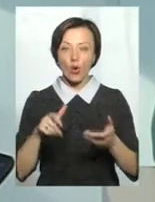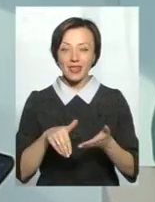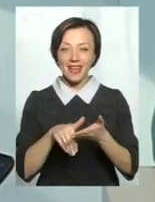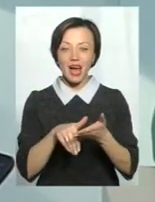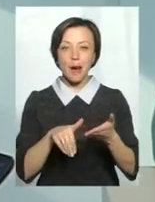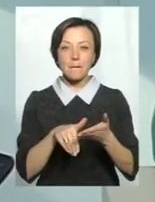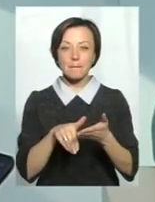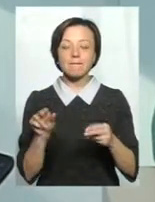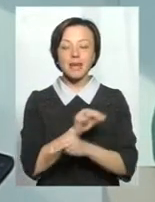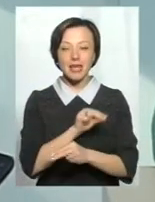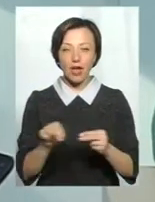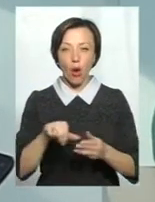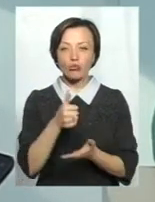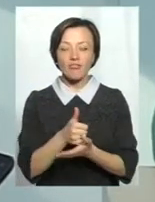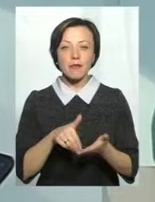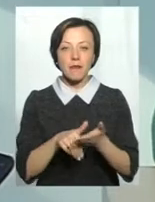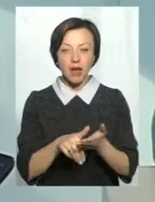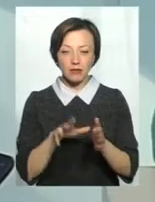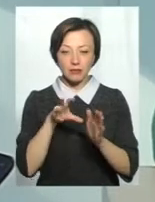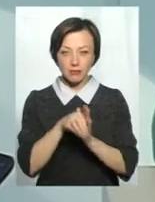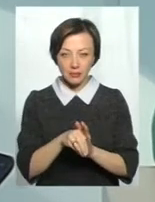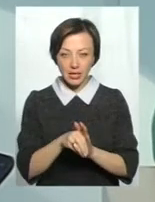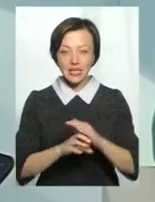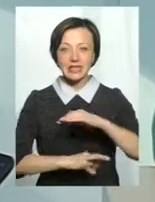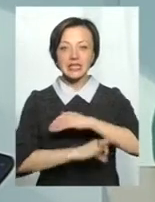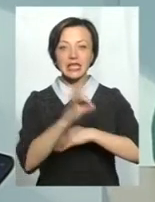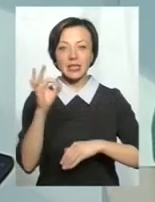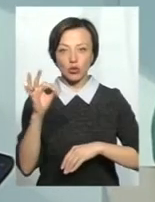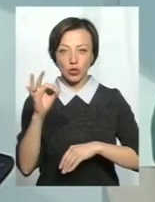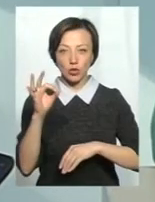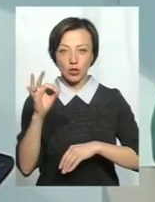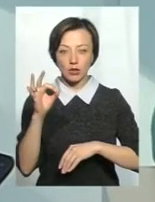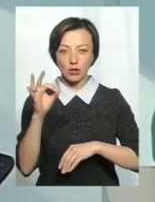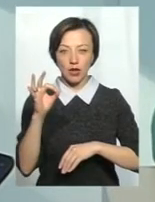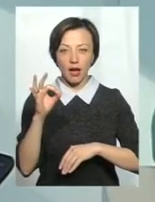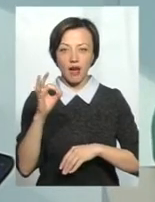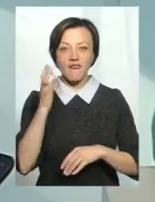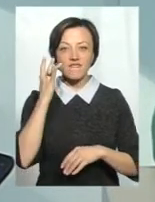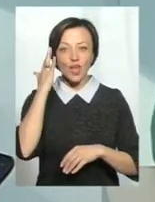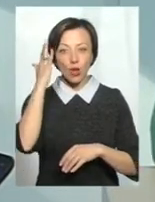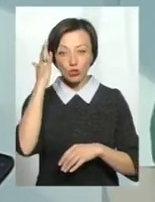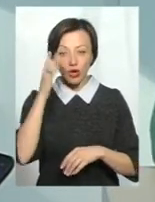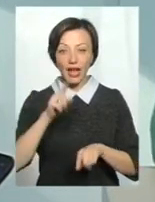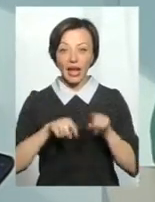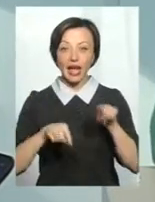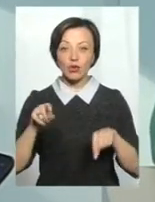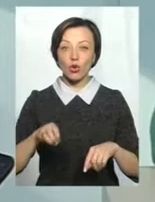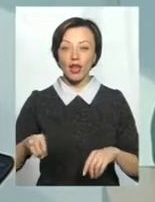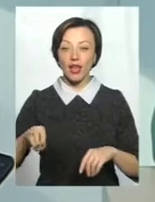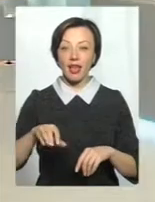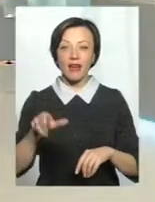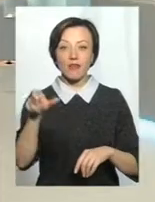лежать основи Східної філософії, то інколи європейцю